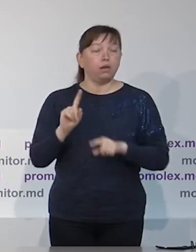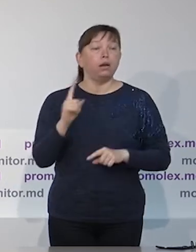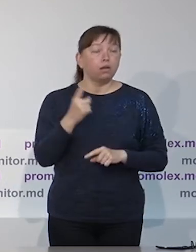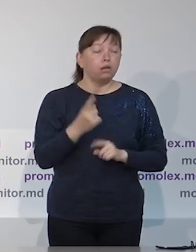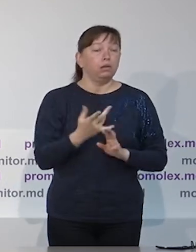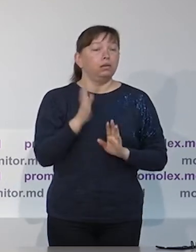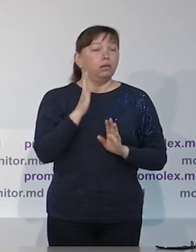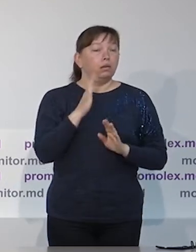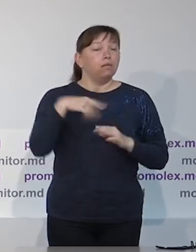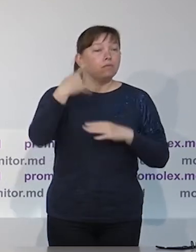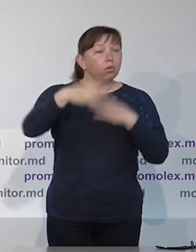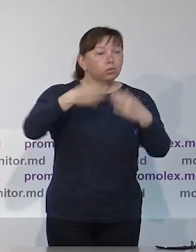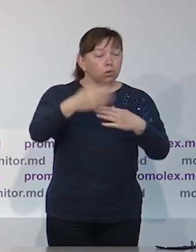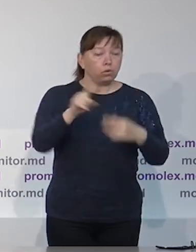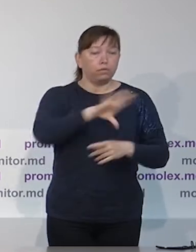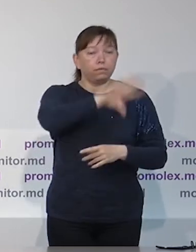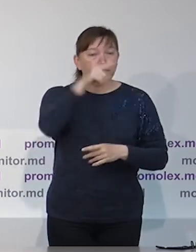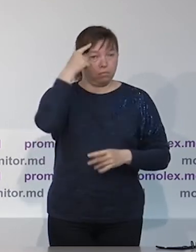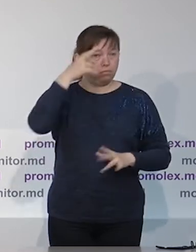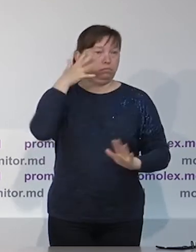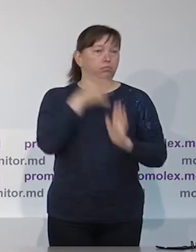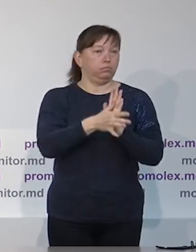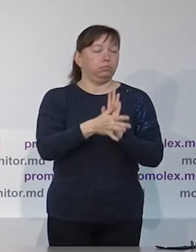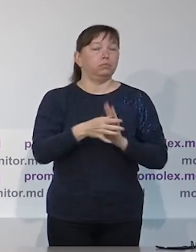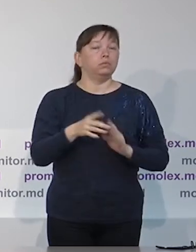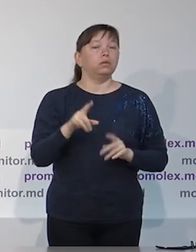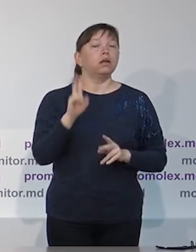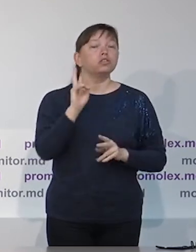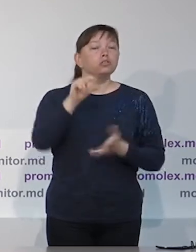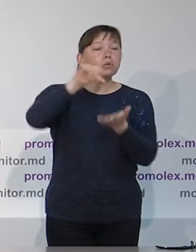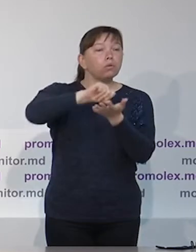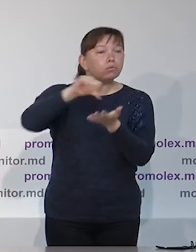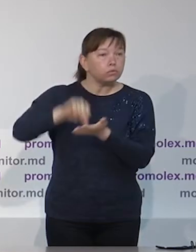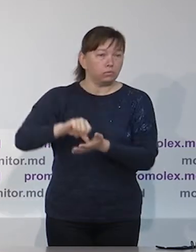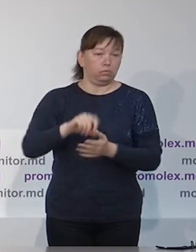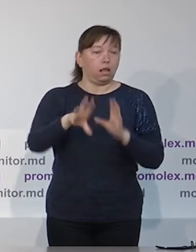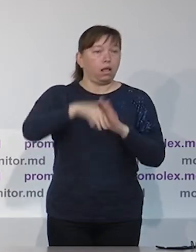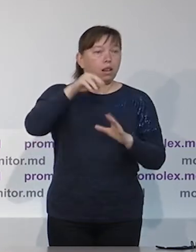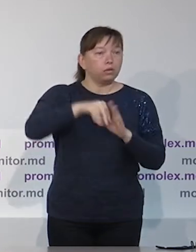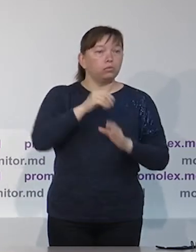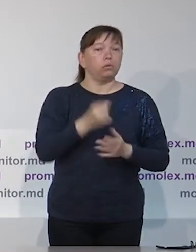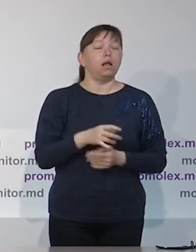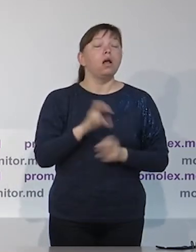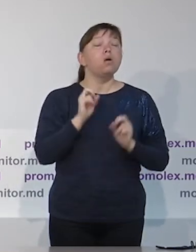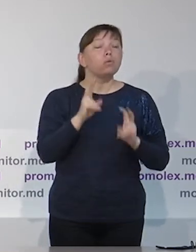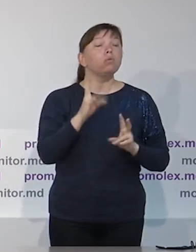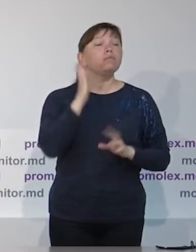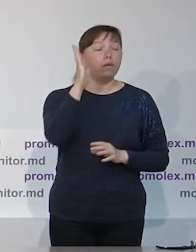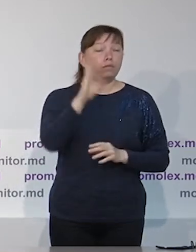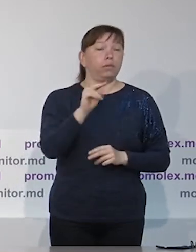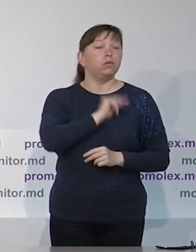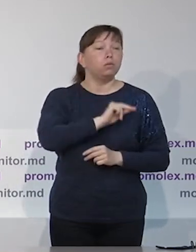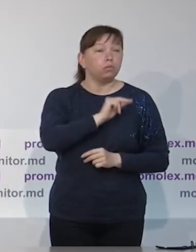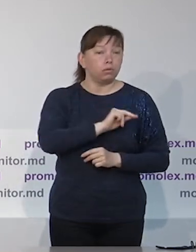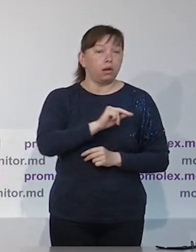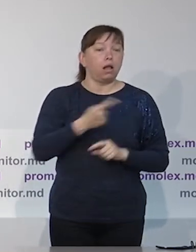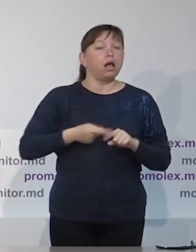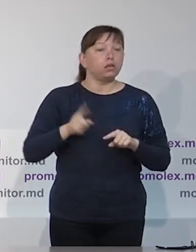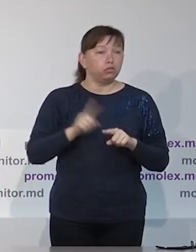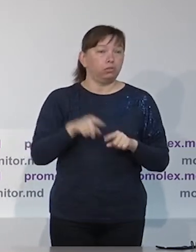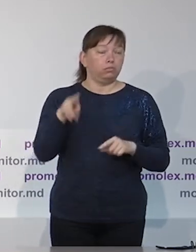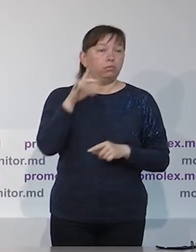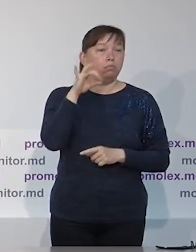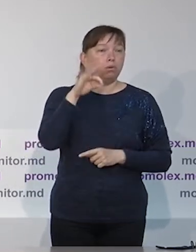чтобы что-то разъяснить гражданам и субъектам избирательного процесса, а именно, как будет работать,